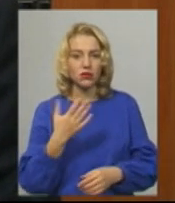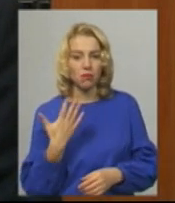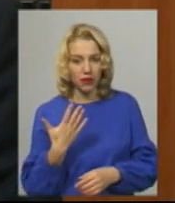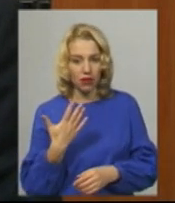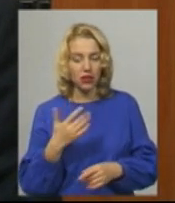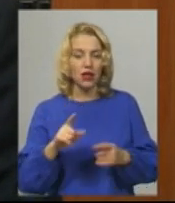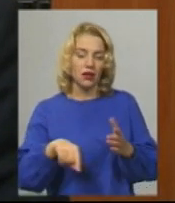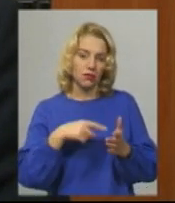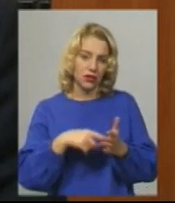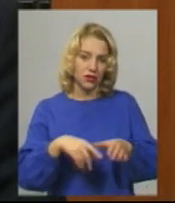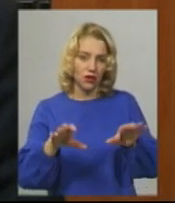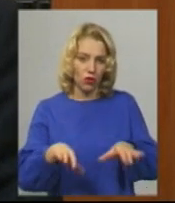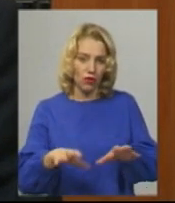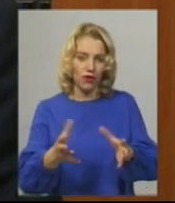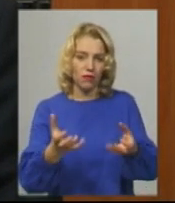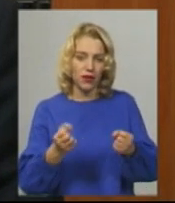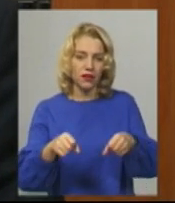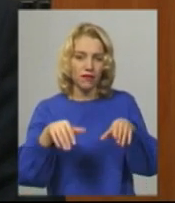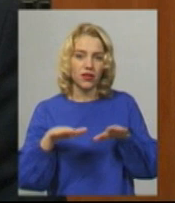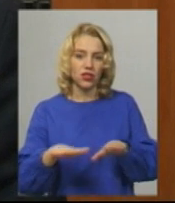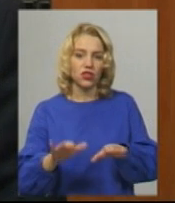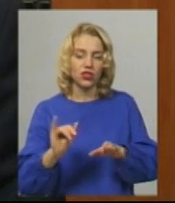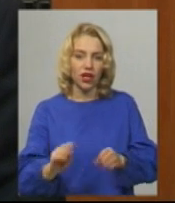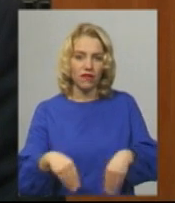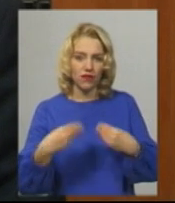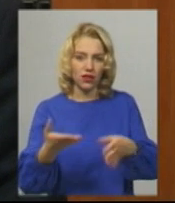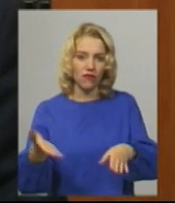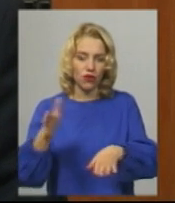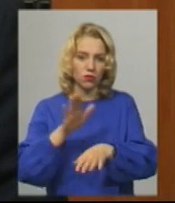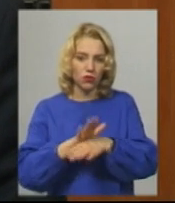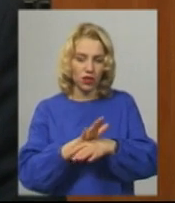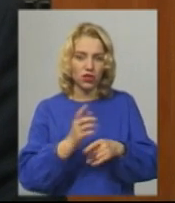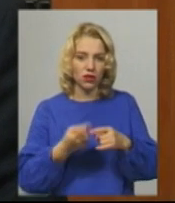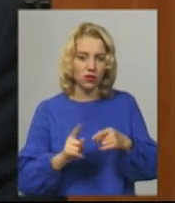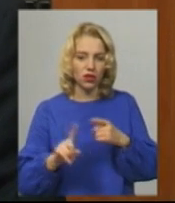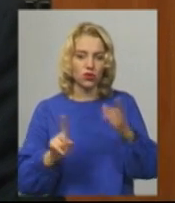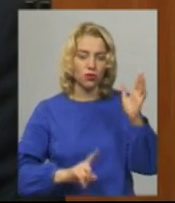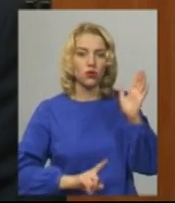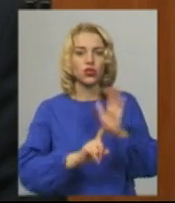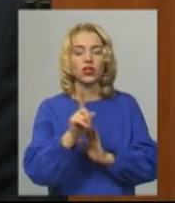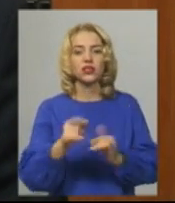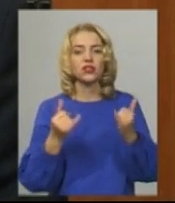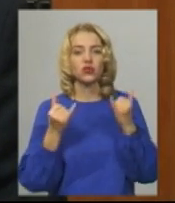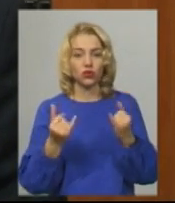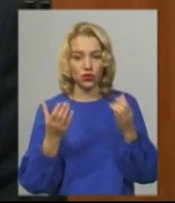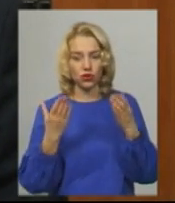Тобто міським головою було прийнято рішення і видано розпорядження, щоб розпочати з сьогоднішнього дня